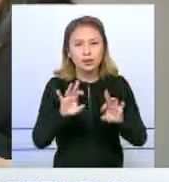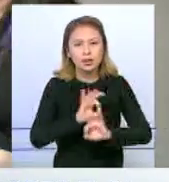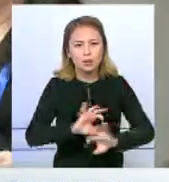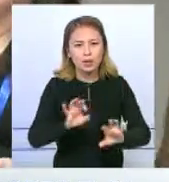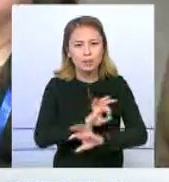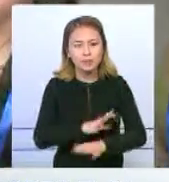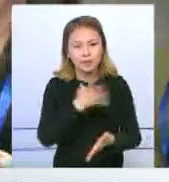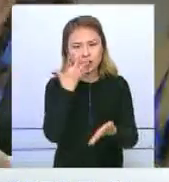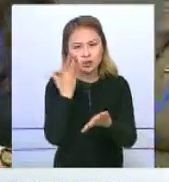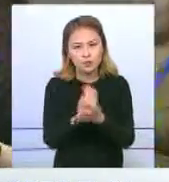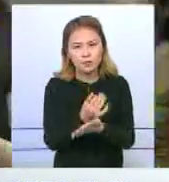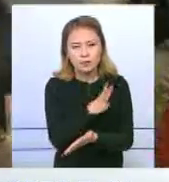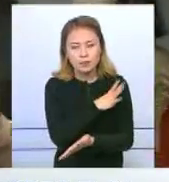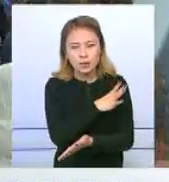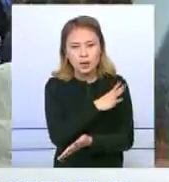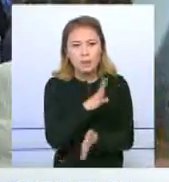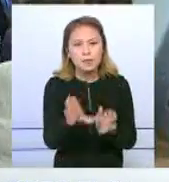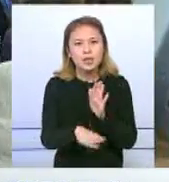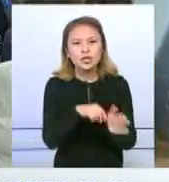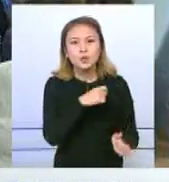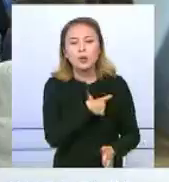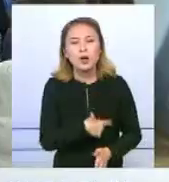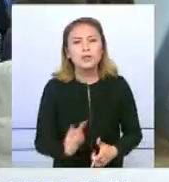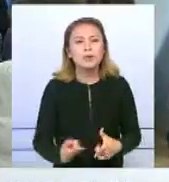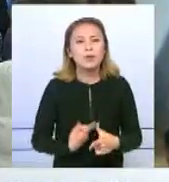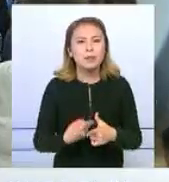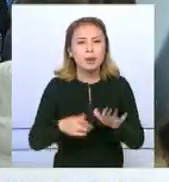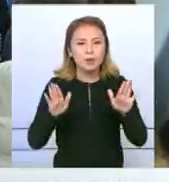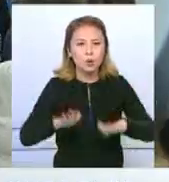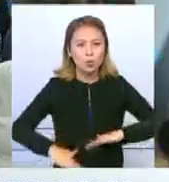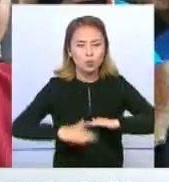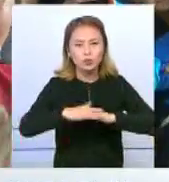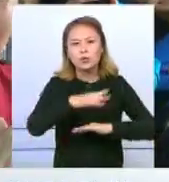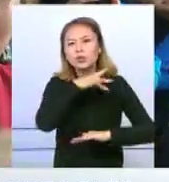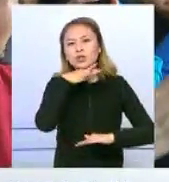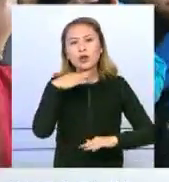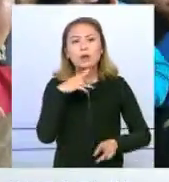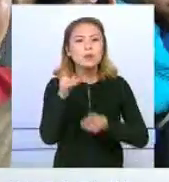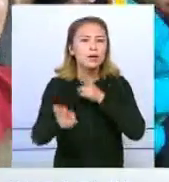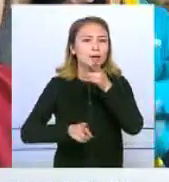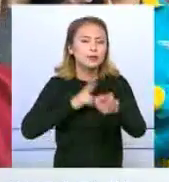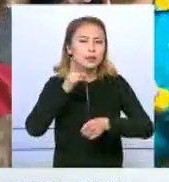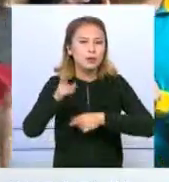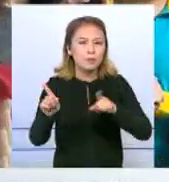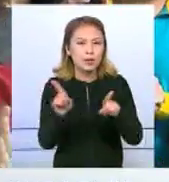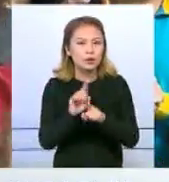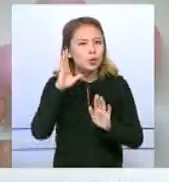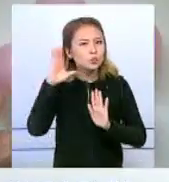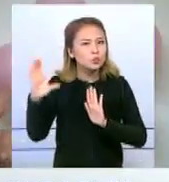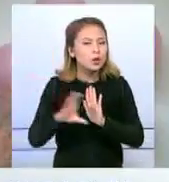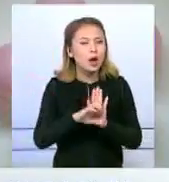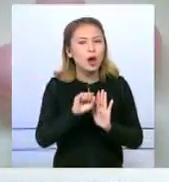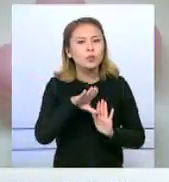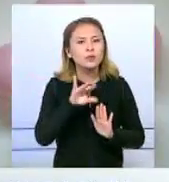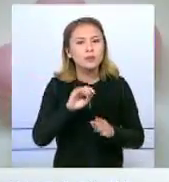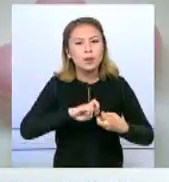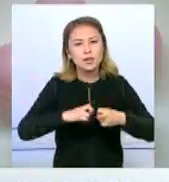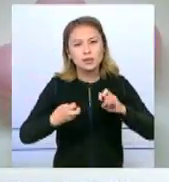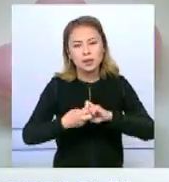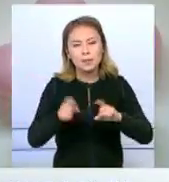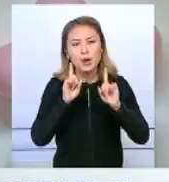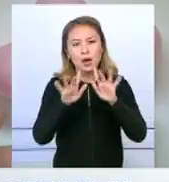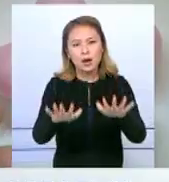арнайы келіп ұқтыу мекемесінің жырғын күнден. Мәжіліс депутаты сала мамандармен көпшіліктің шағым тілектерін тұңдап, аутизм дертіне